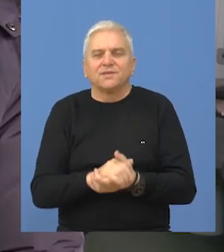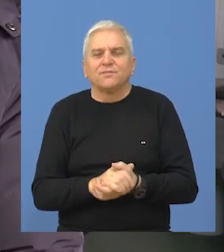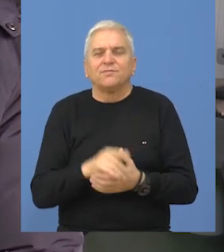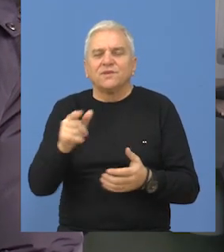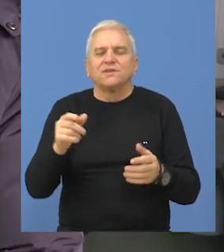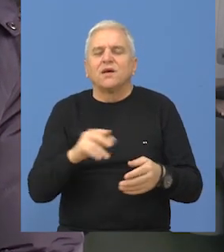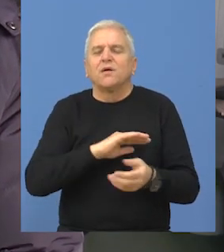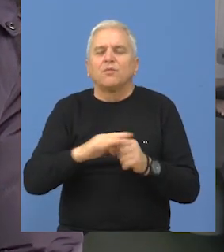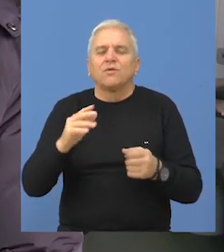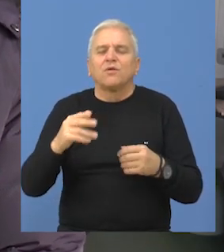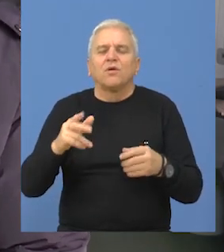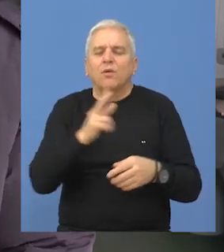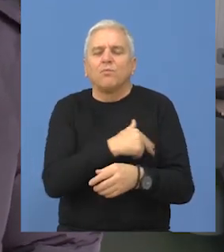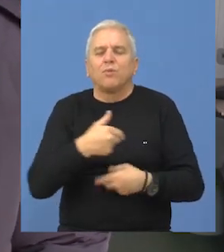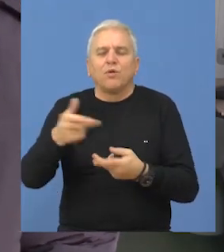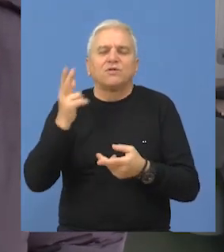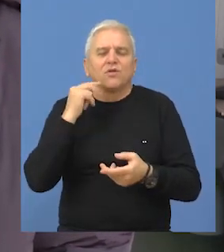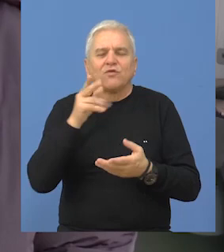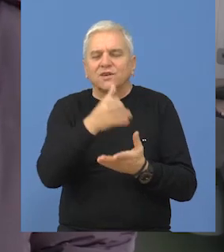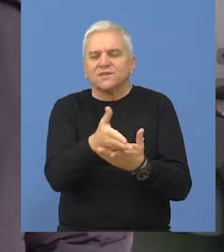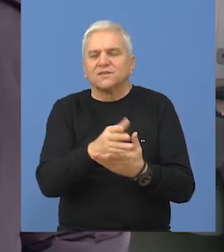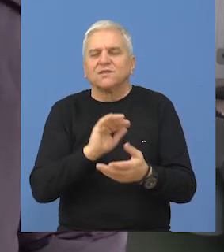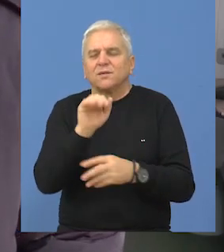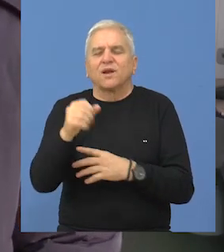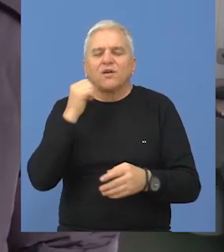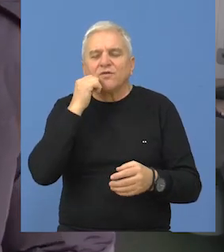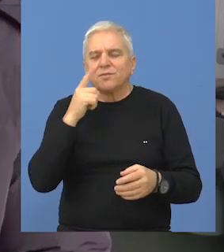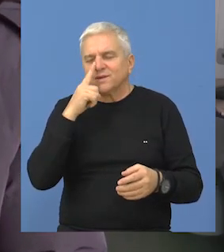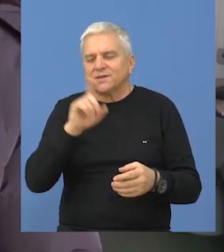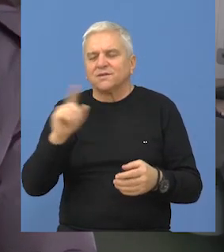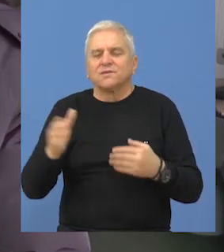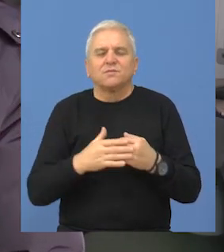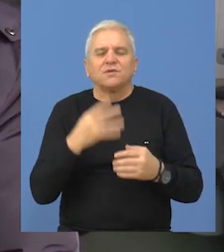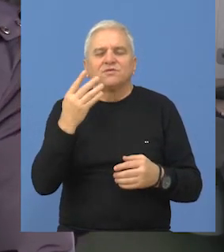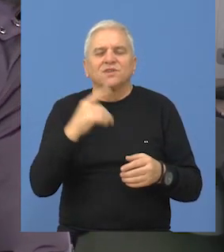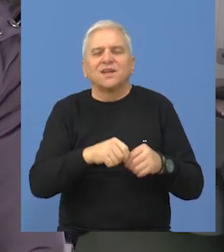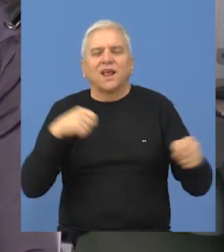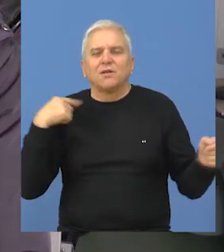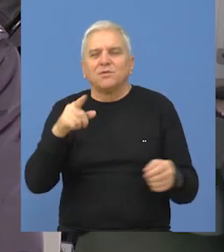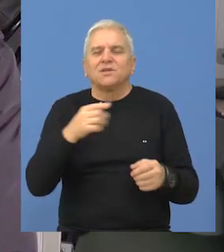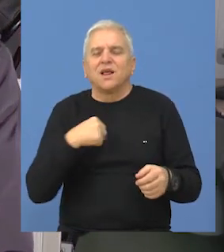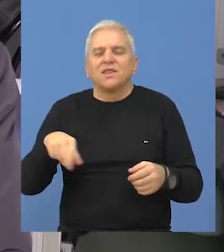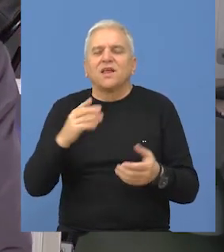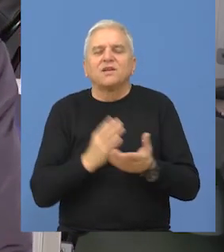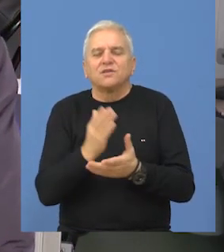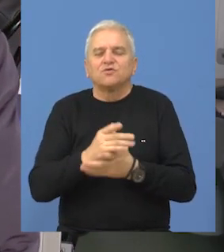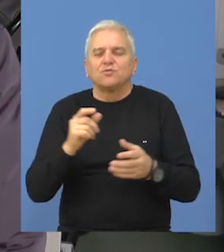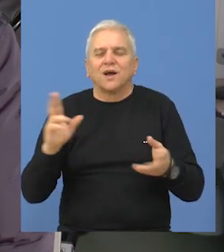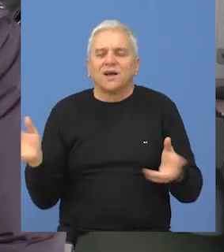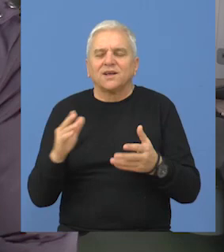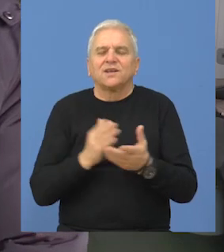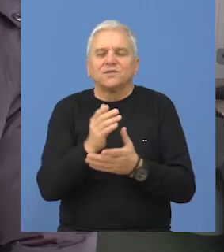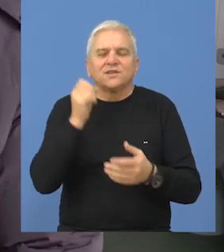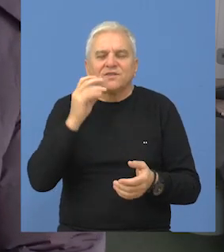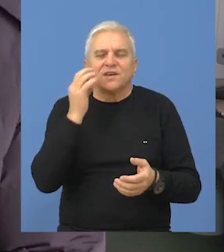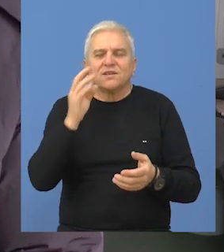su nam bolnice, počeši od Novog Sada, preko Vrbasa i Sente, udaljene oko 40 kilometara, tako da naša sanitetska vozila